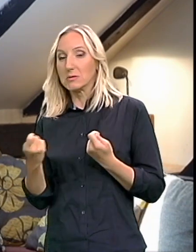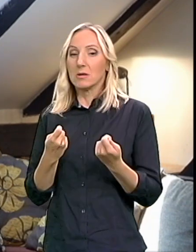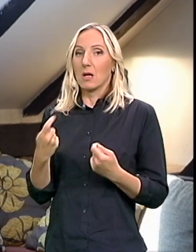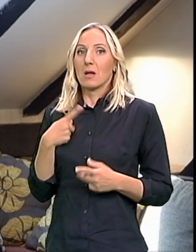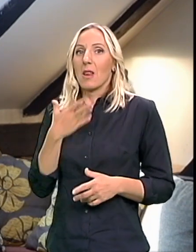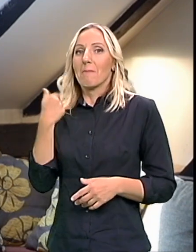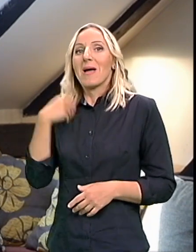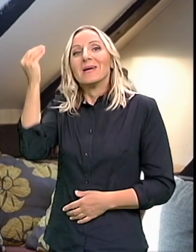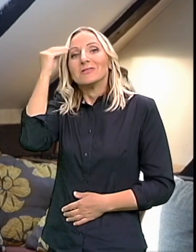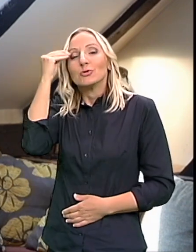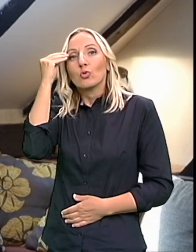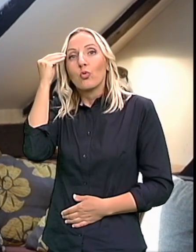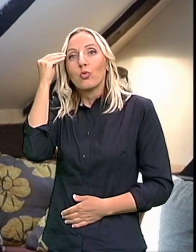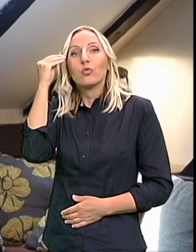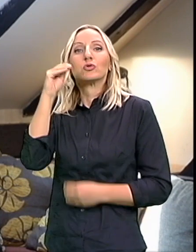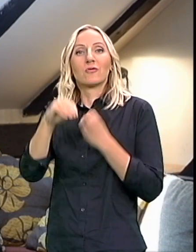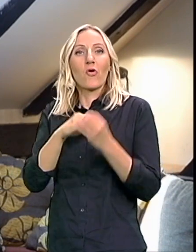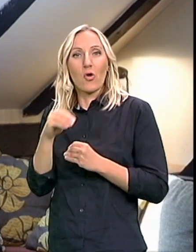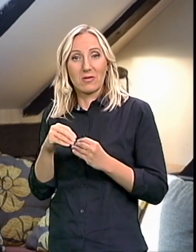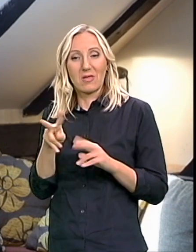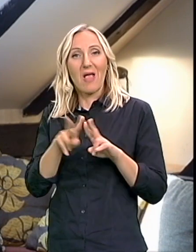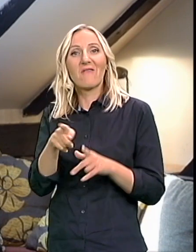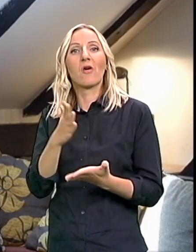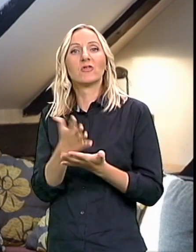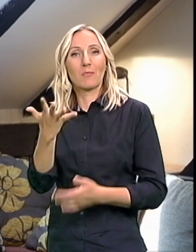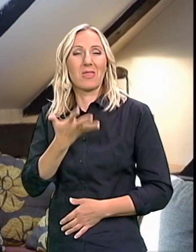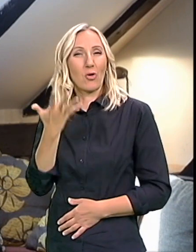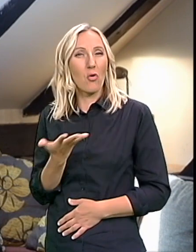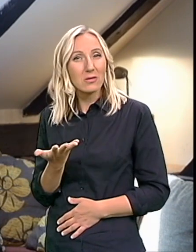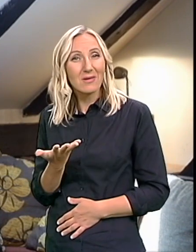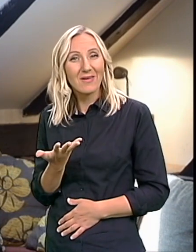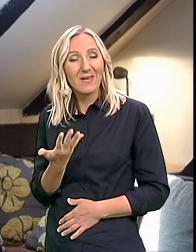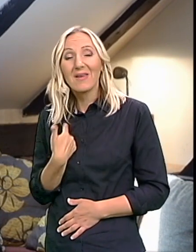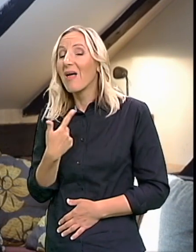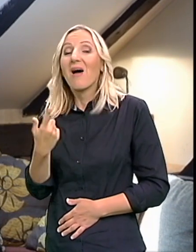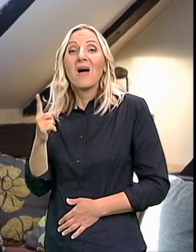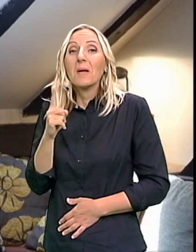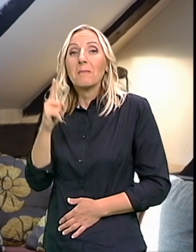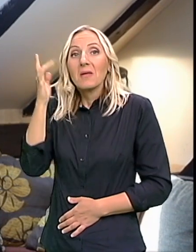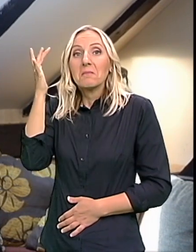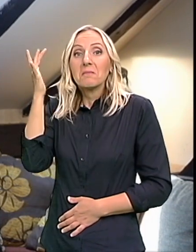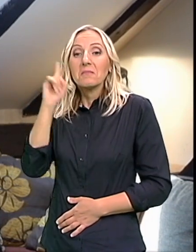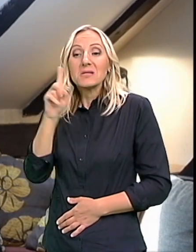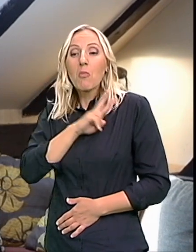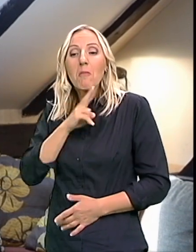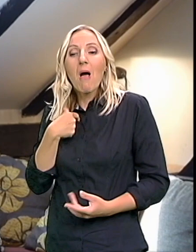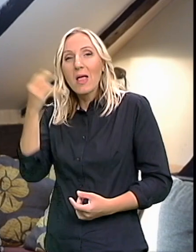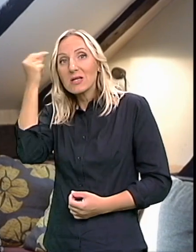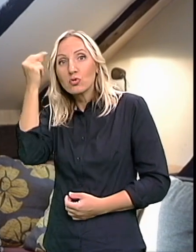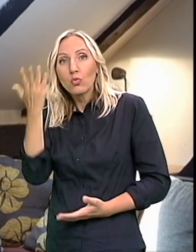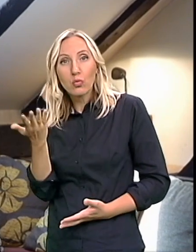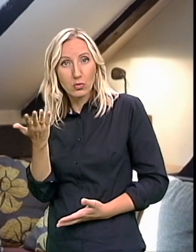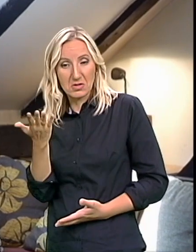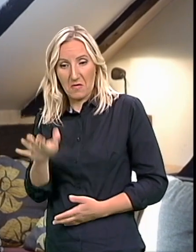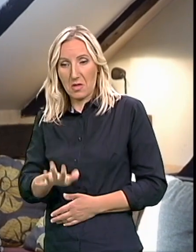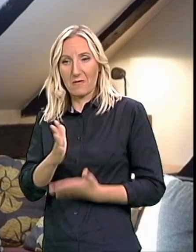iskustva roditelja Veljko tad imao pet godina Mi nismo bili u pozici nekog iskusnog roditelja Deteta koji već ima